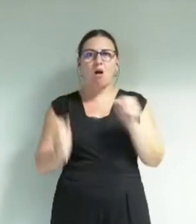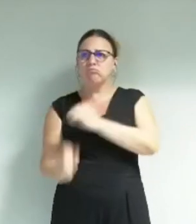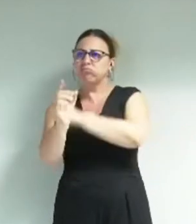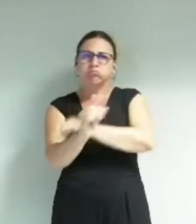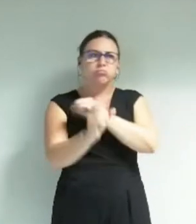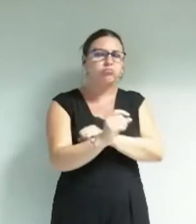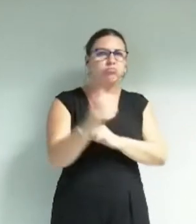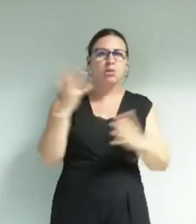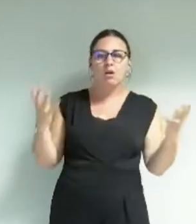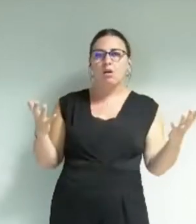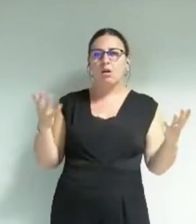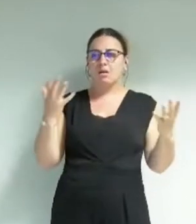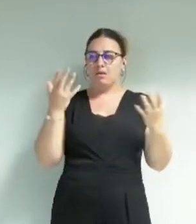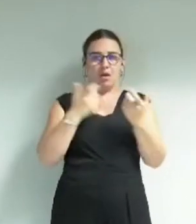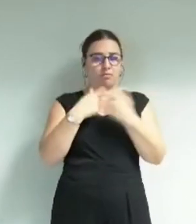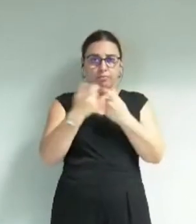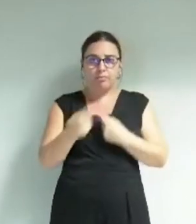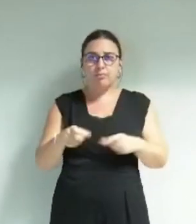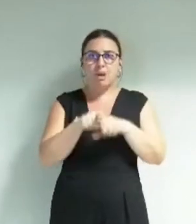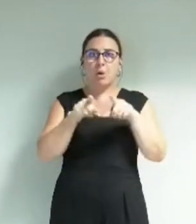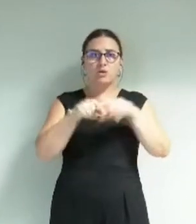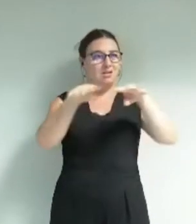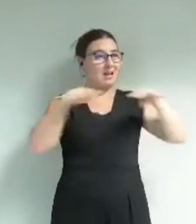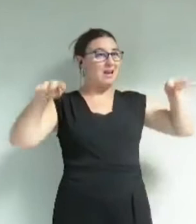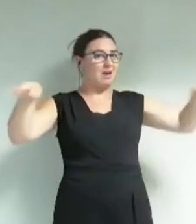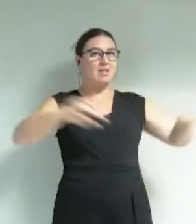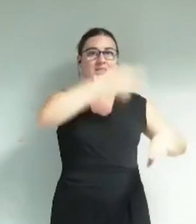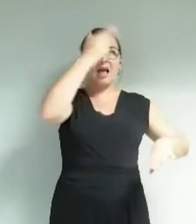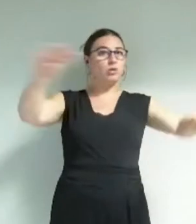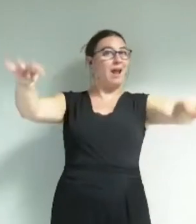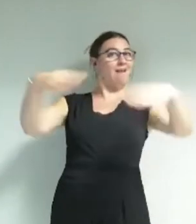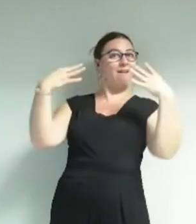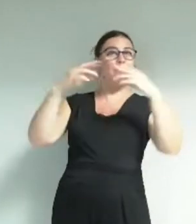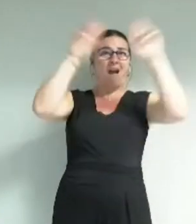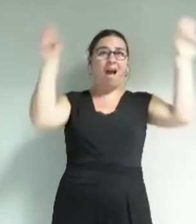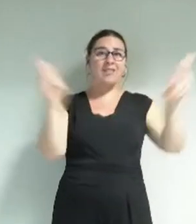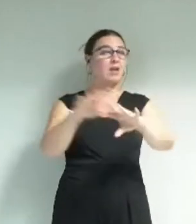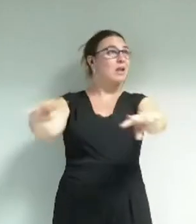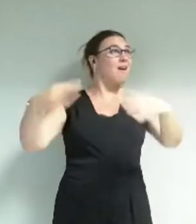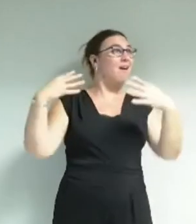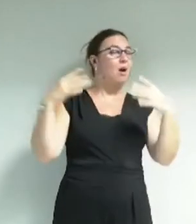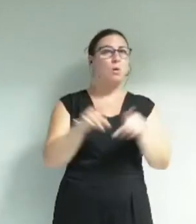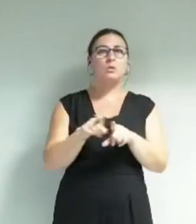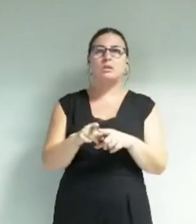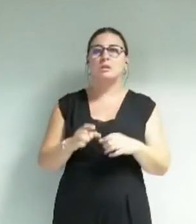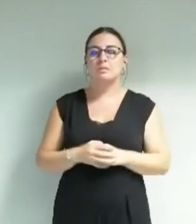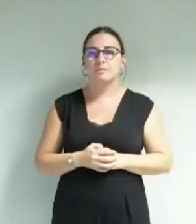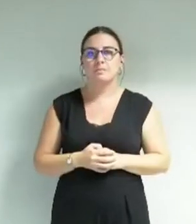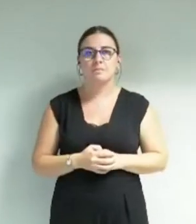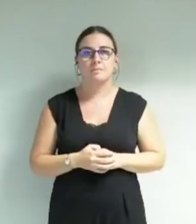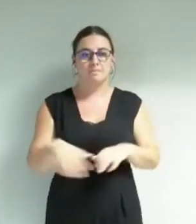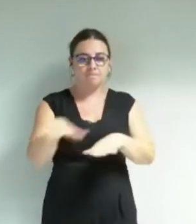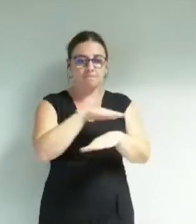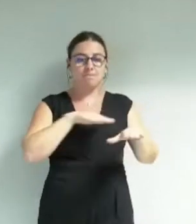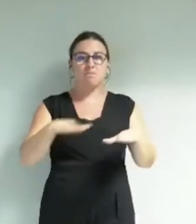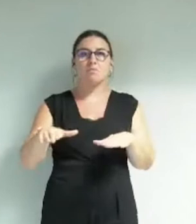distinguent localement, mais aussi par leur rayonnement national et international. Dans le même temps, les espaces